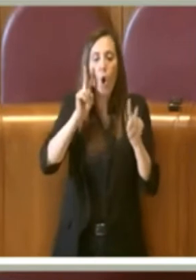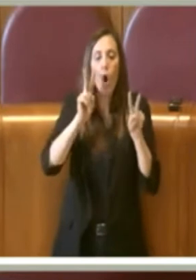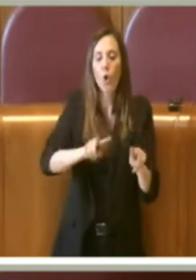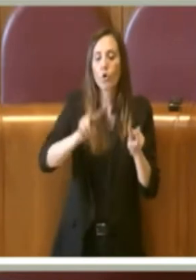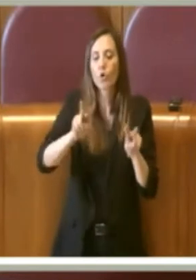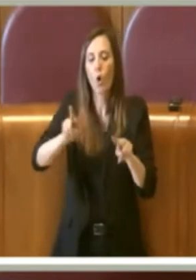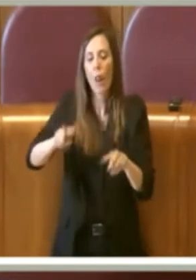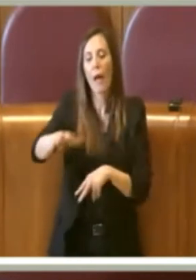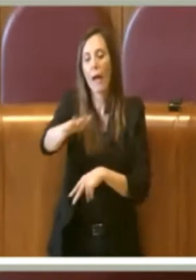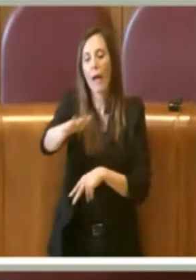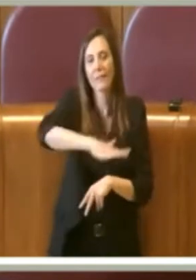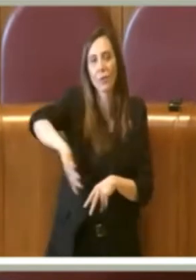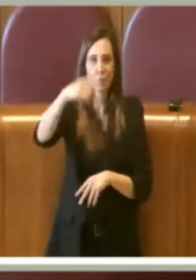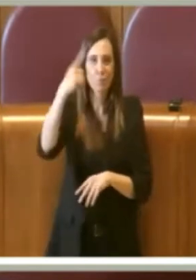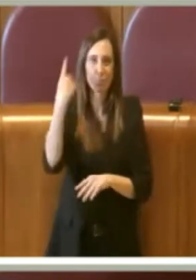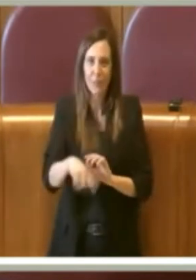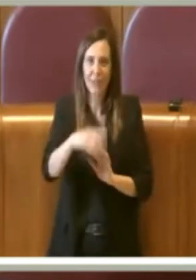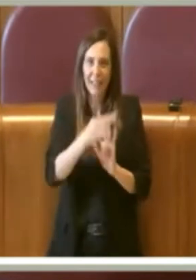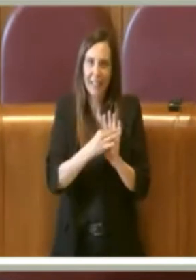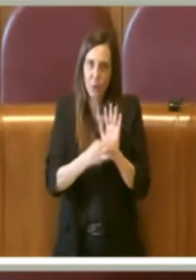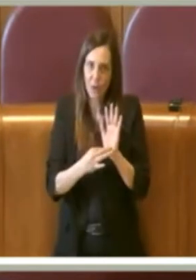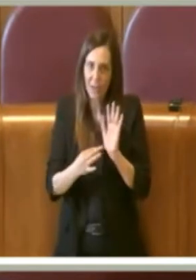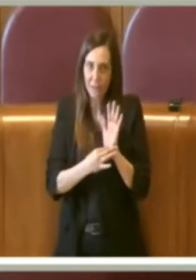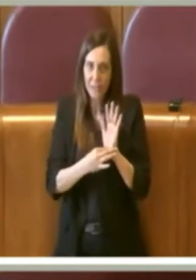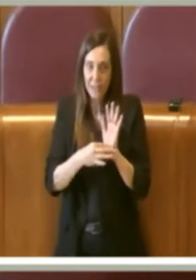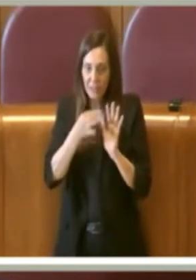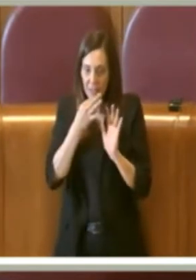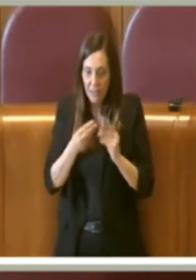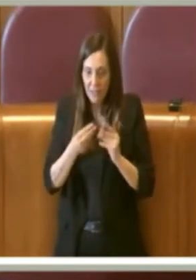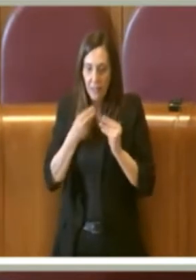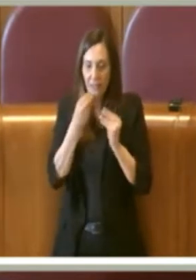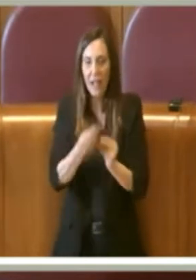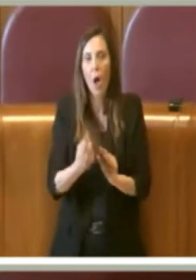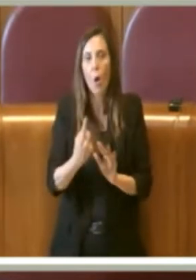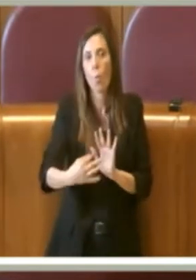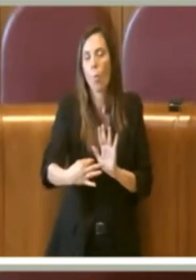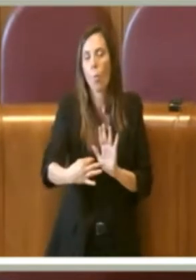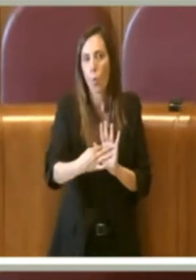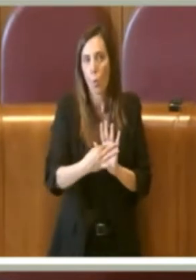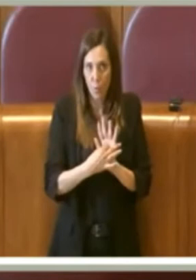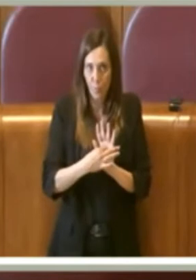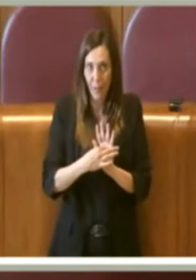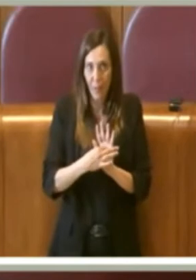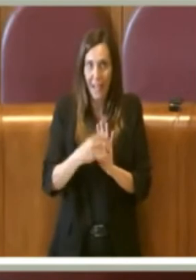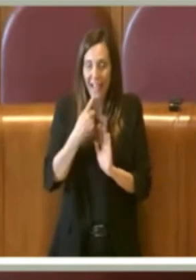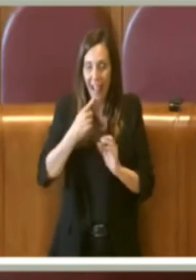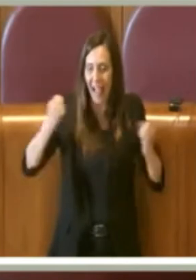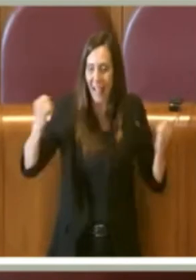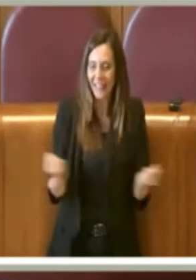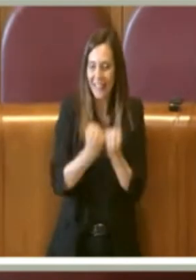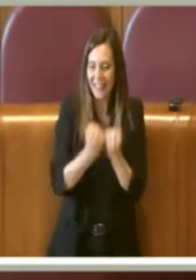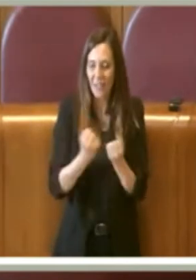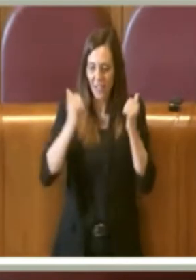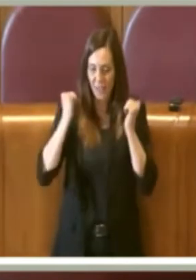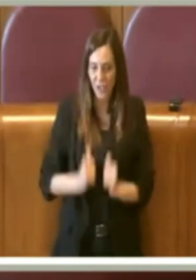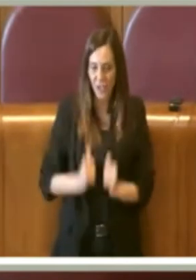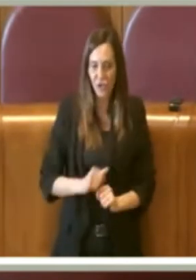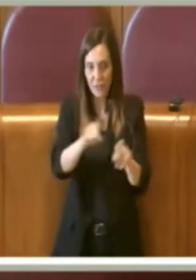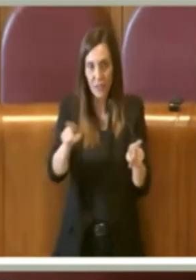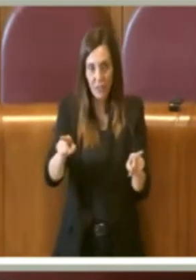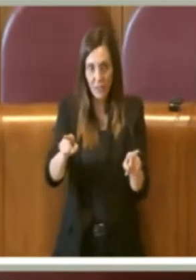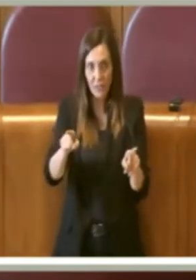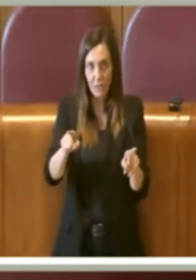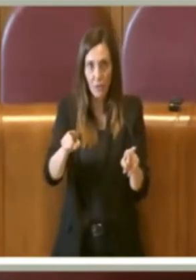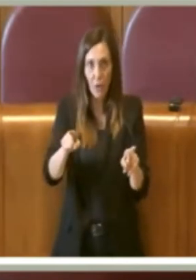territorio. Questo regolamento va a normare l'attività del cittadino che oltre